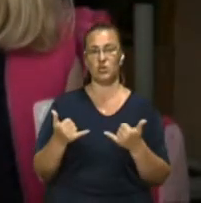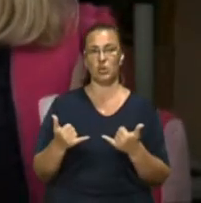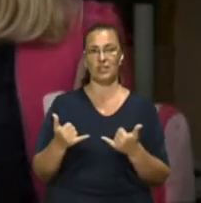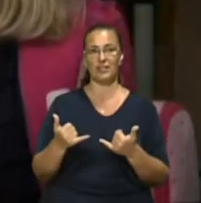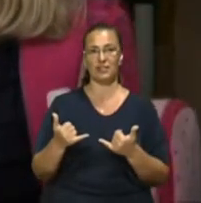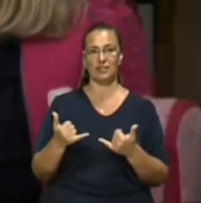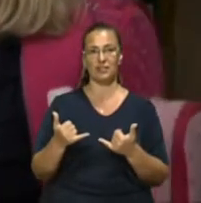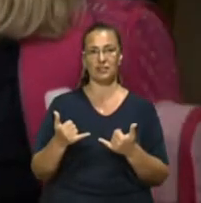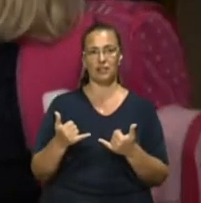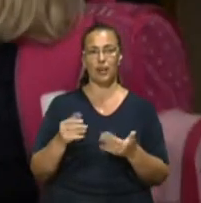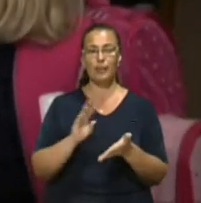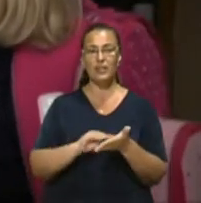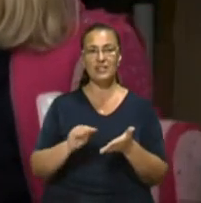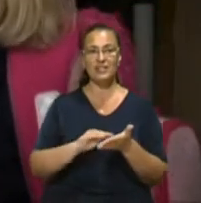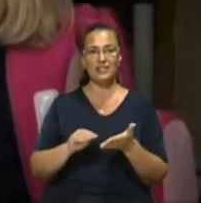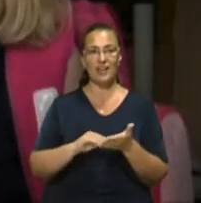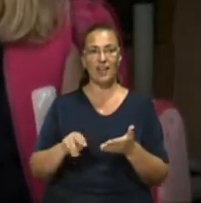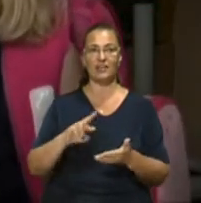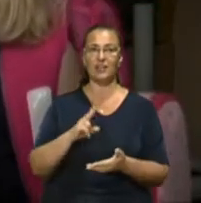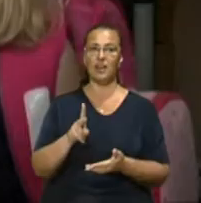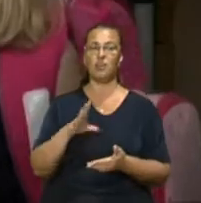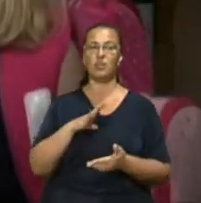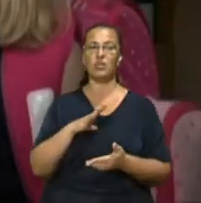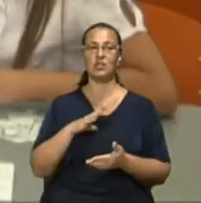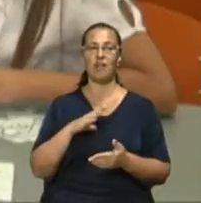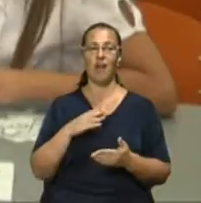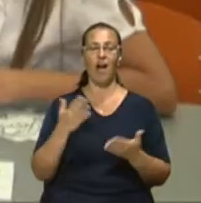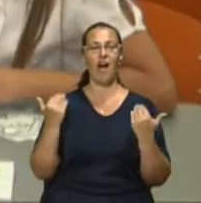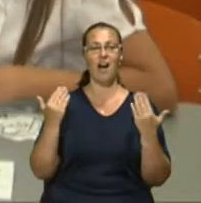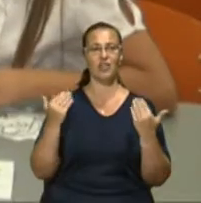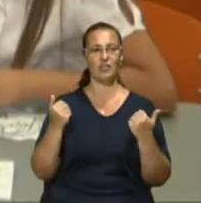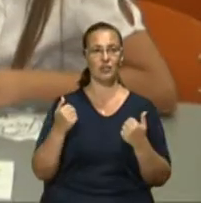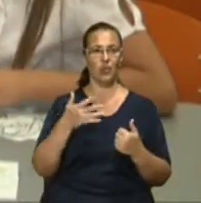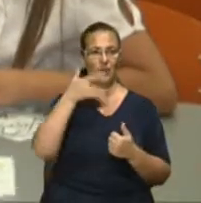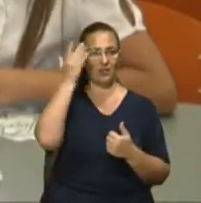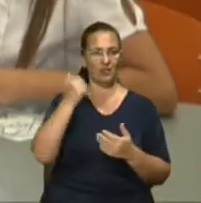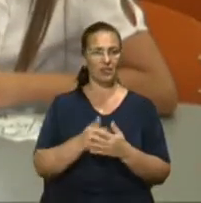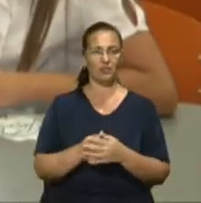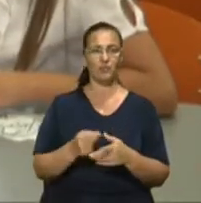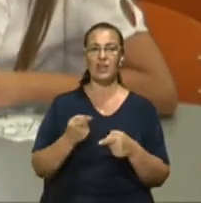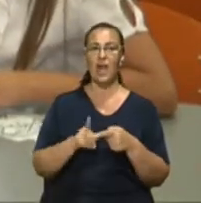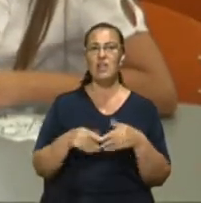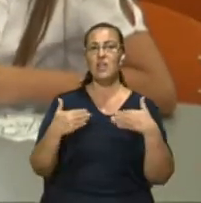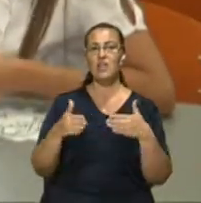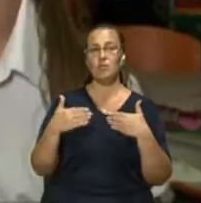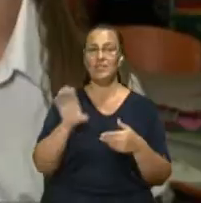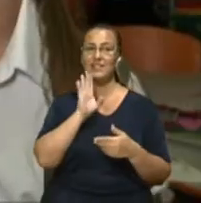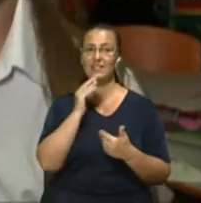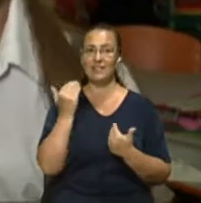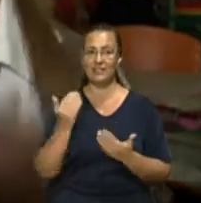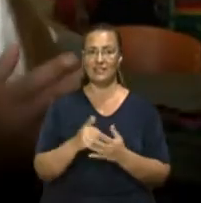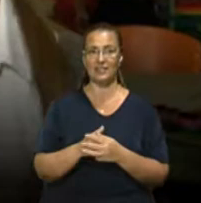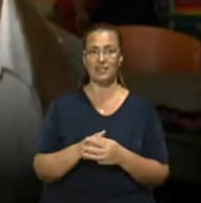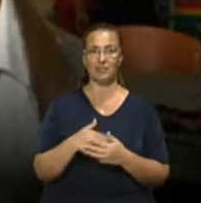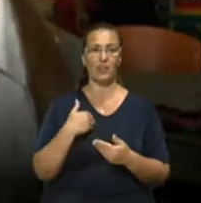писали, як були канікули влітку. А це Поліна Дорож. Вона випускниця Олени Гальвіцької. Нам